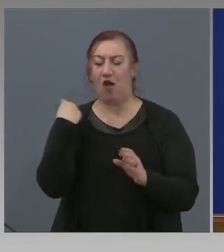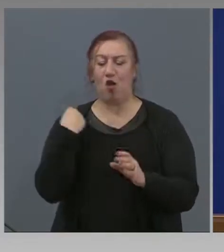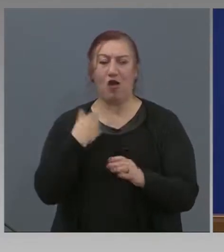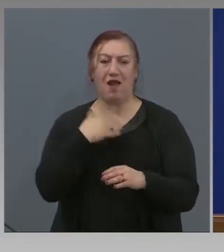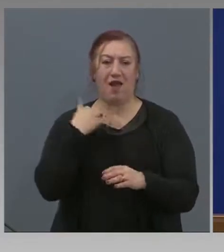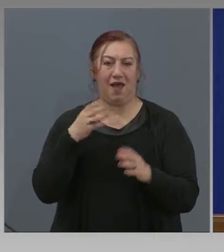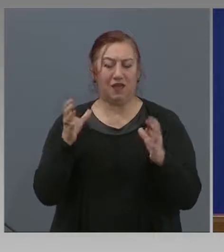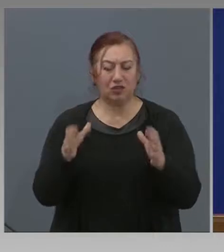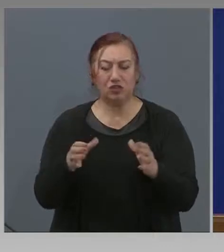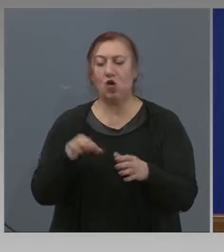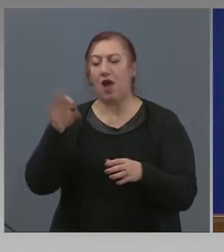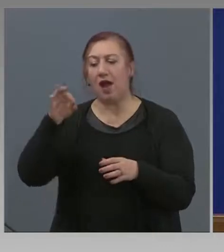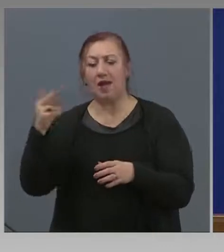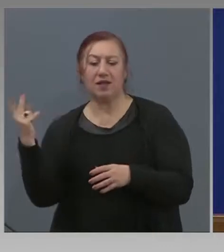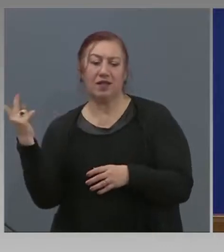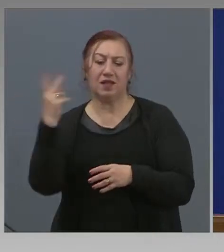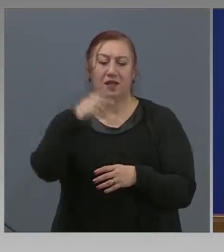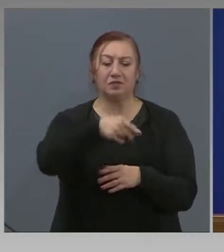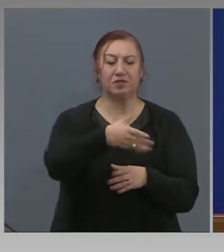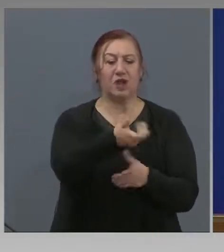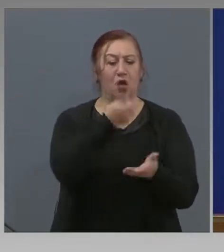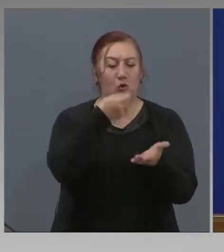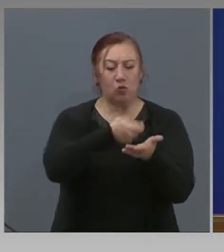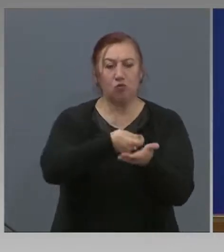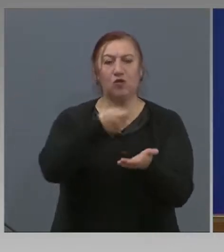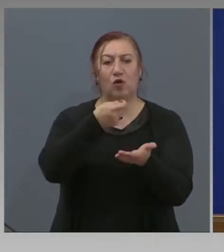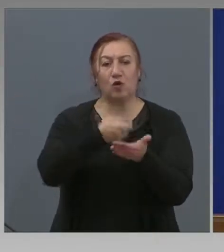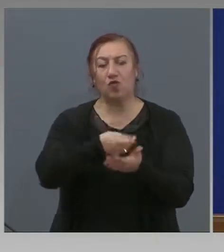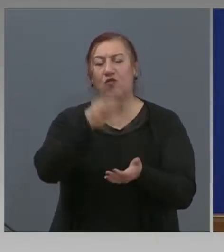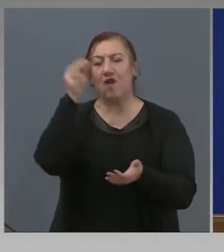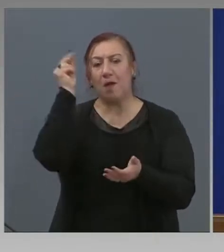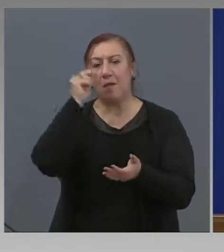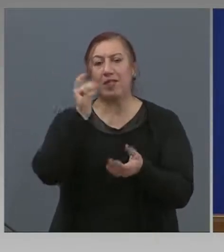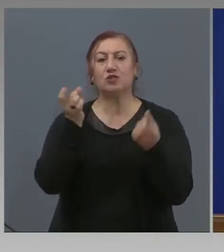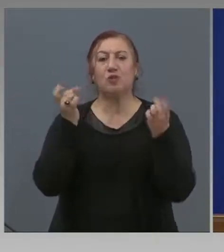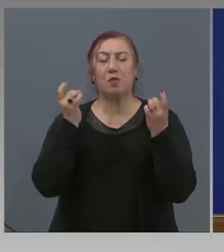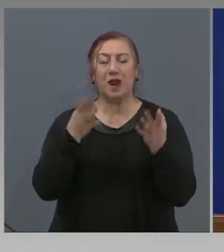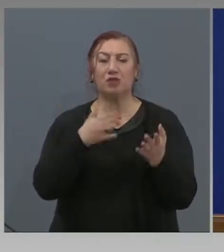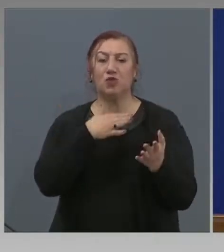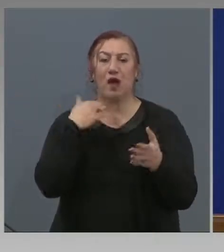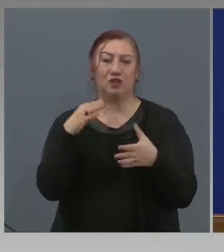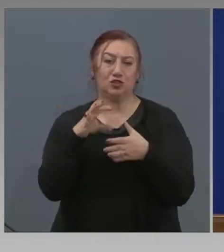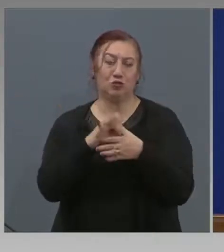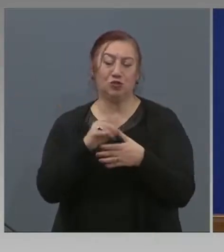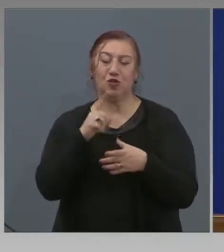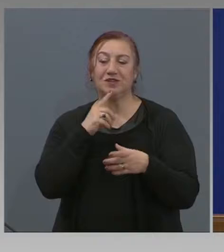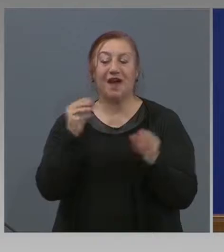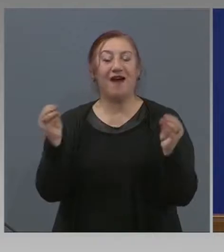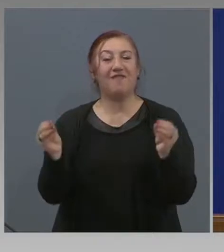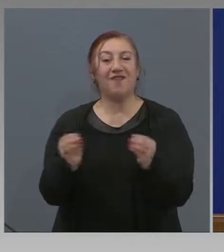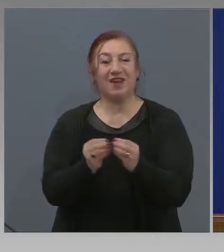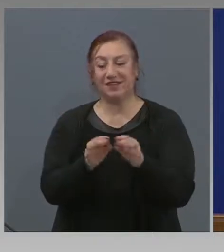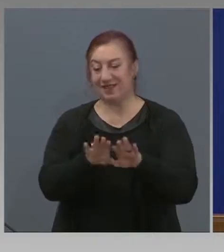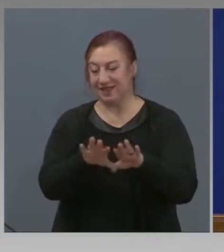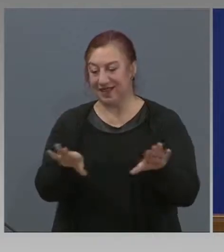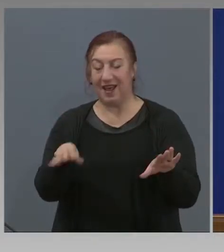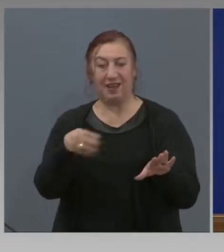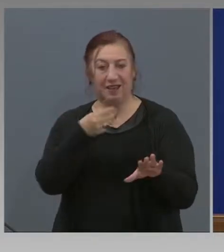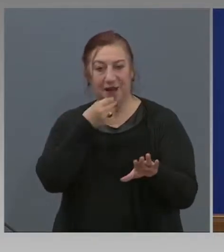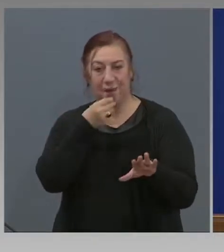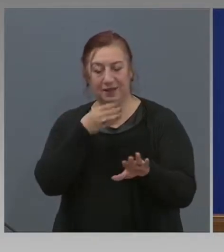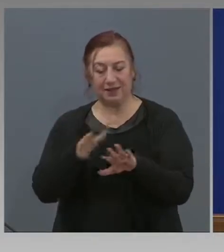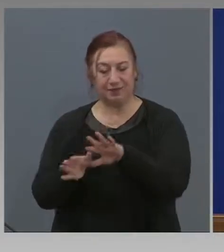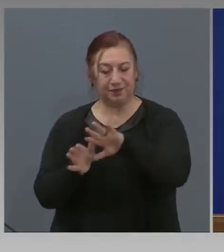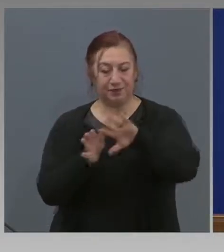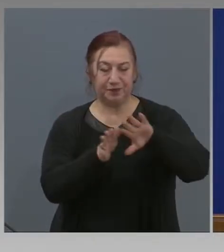стигнат до тях безпрепятствено и се снабдят с българско прясно агнешко месо за трапезата. С нощи